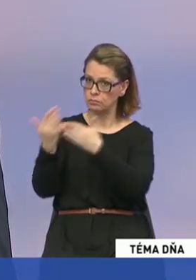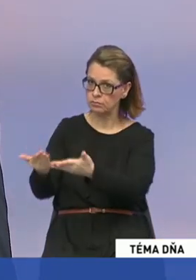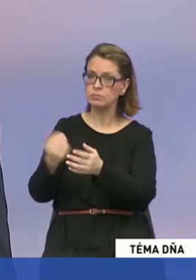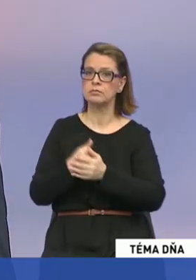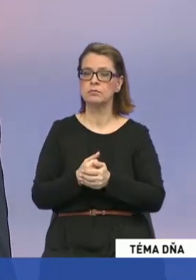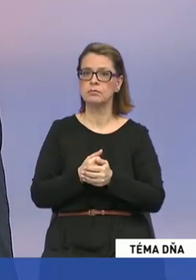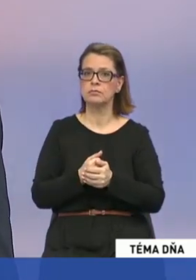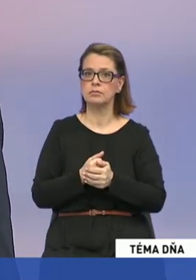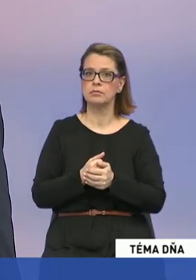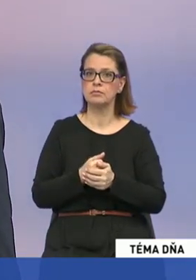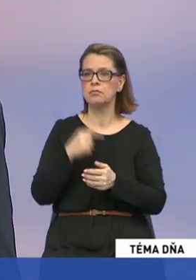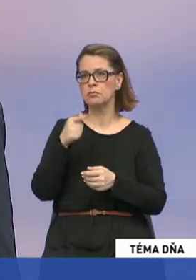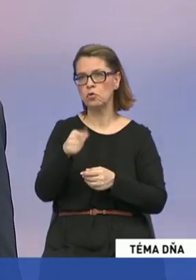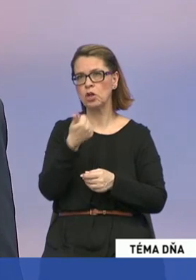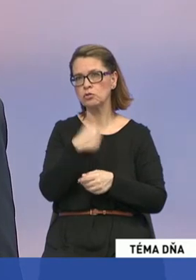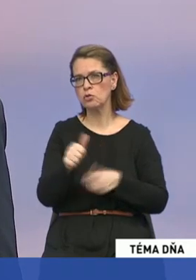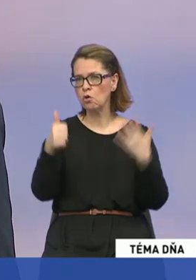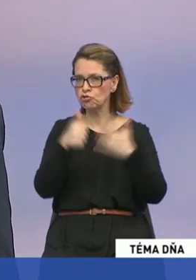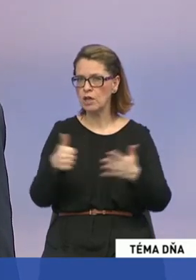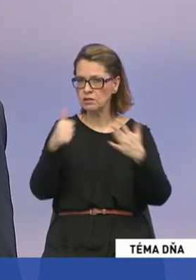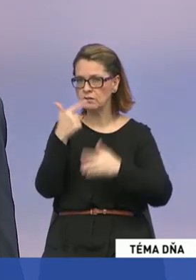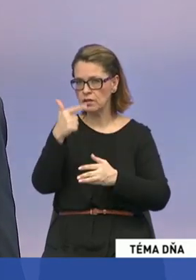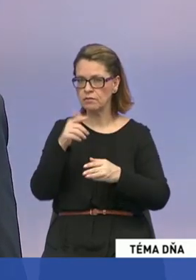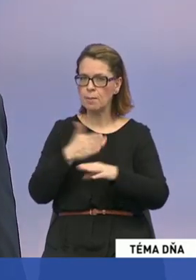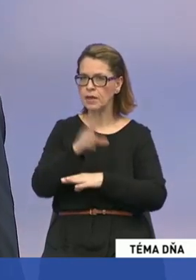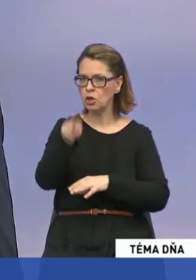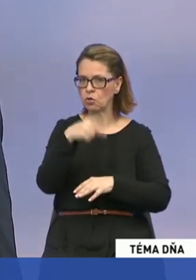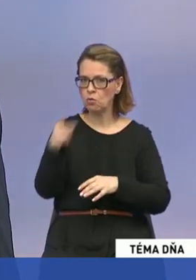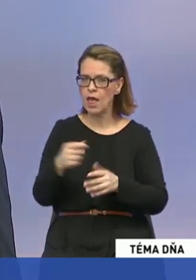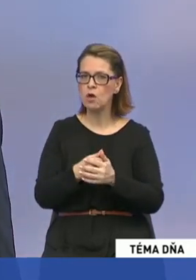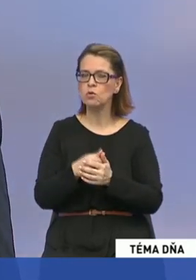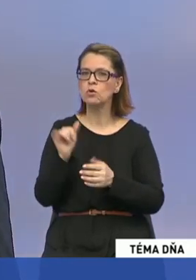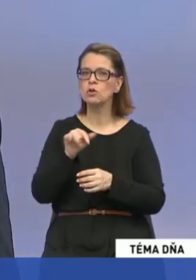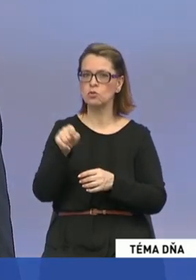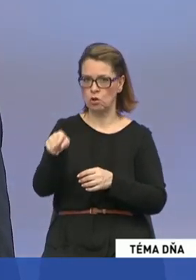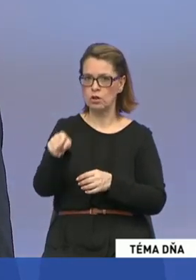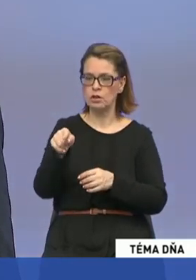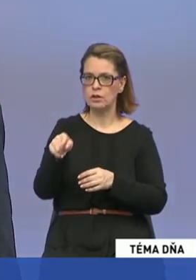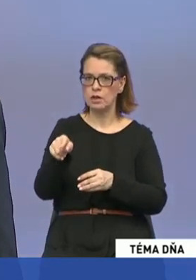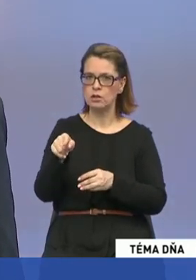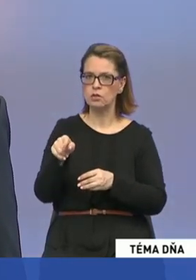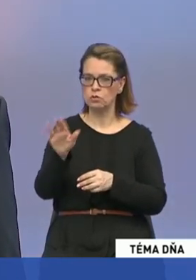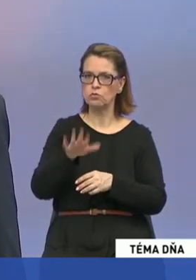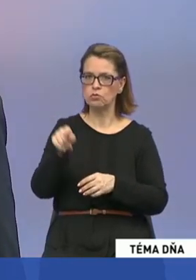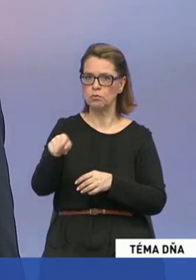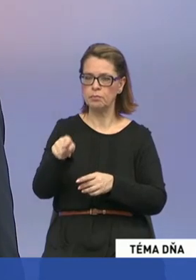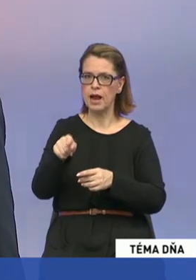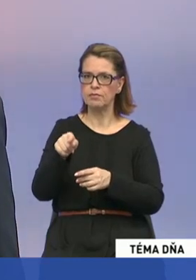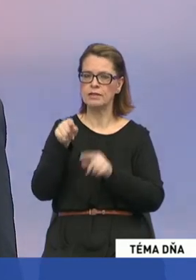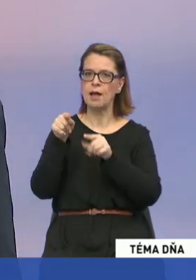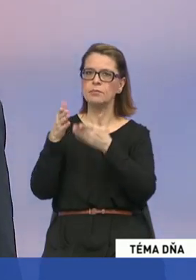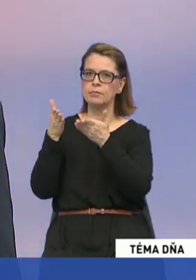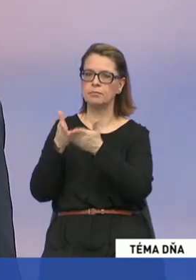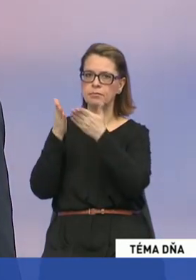Dnes sa bavíme o asi 162 miliónoch eur, ktoré obsahuje práve jeden z tých transformačných fondov, ktoré